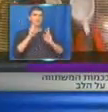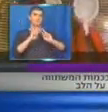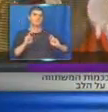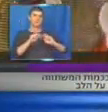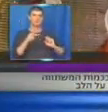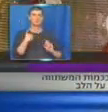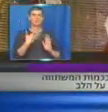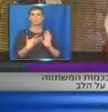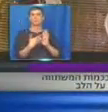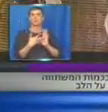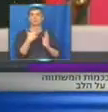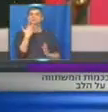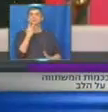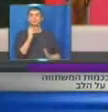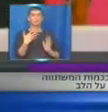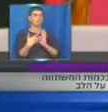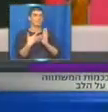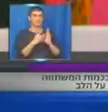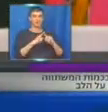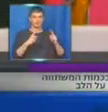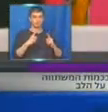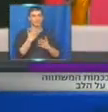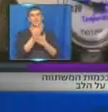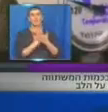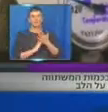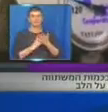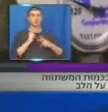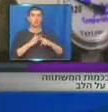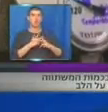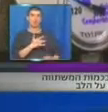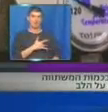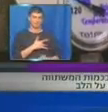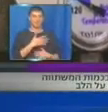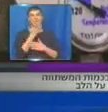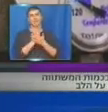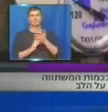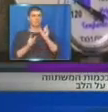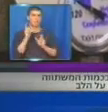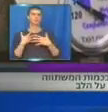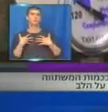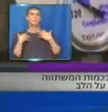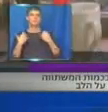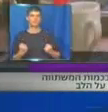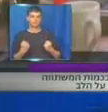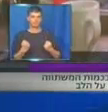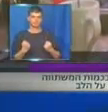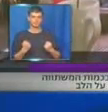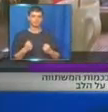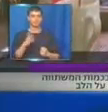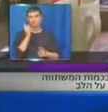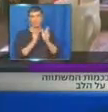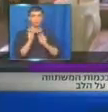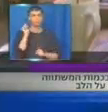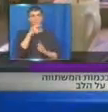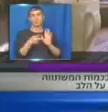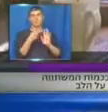כאשר לקחנו כ-80 נבדקים מחציתה מחולי לב, מחציתה מאנשים בריאים, כאשר האנשים הגיעו